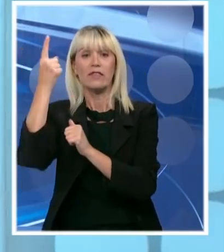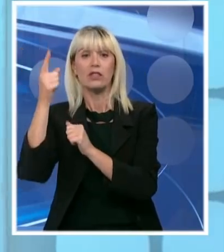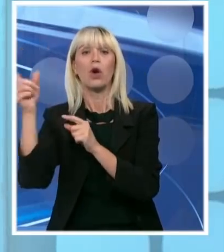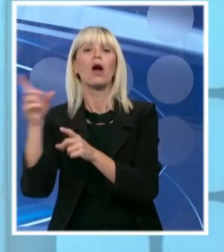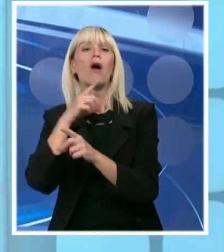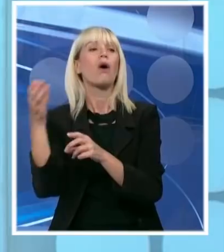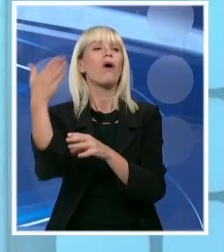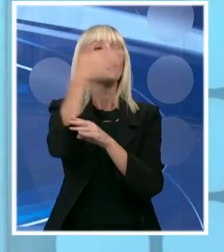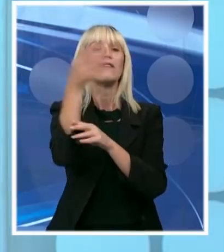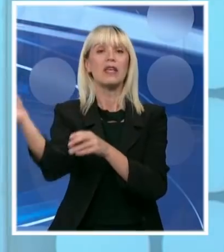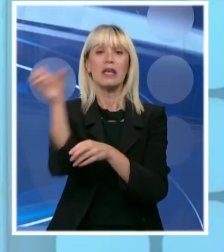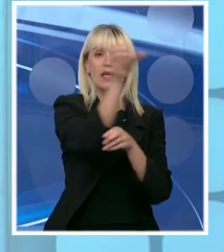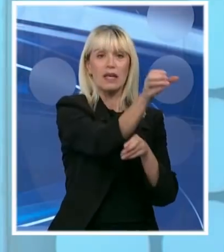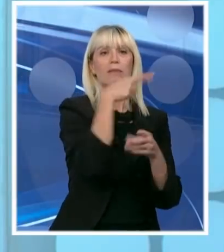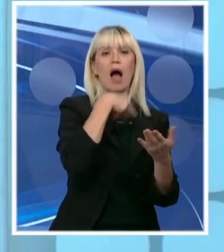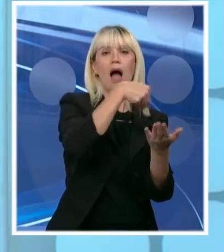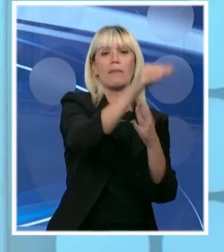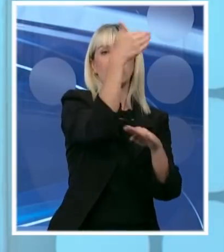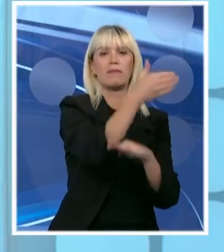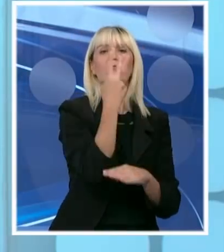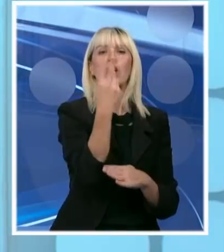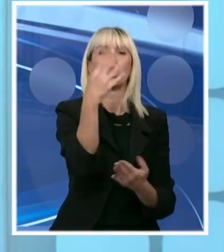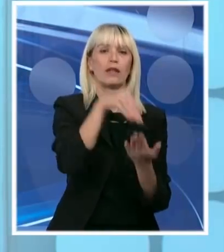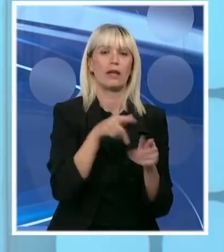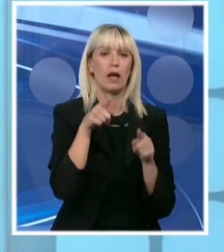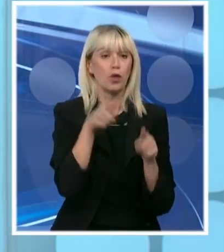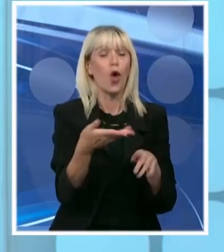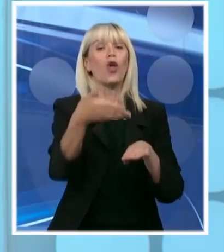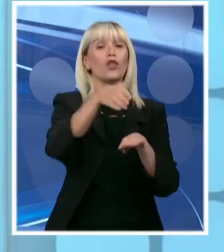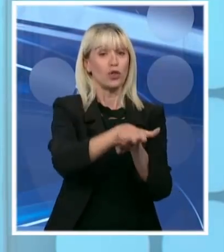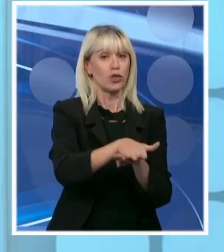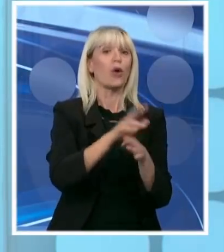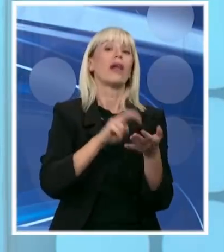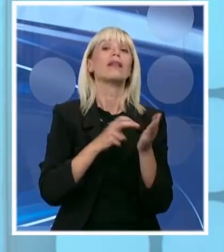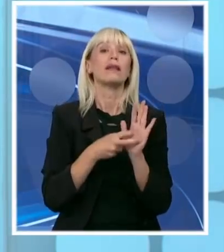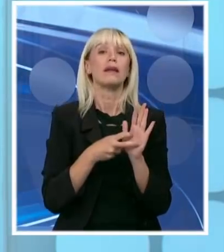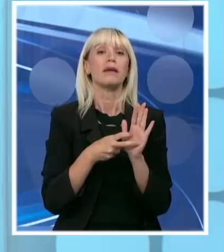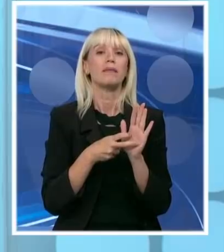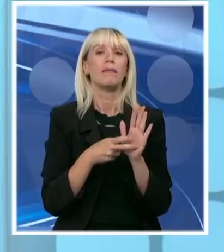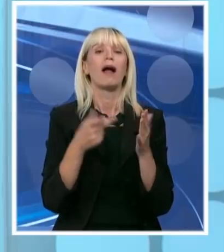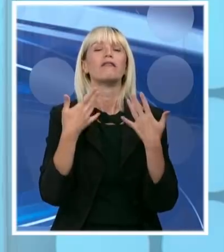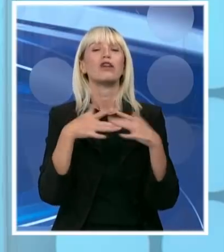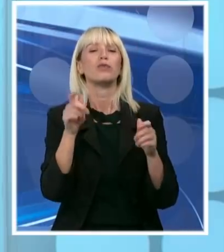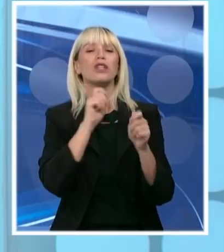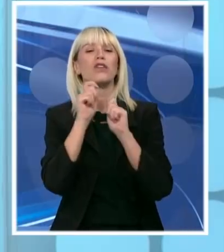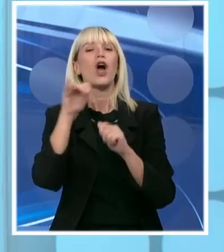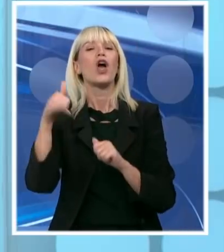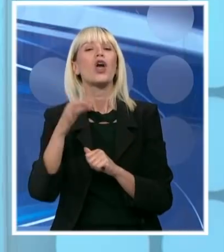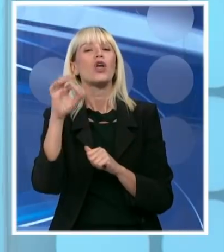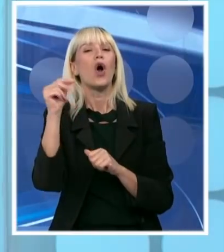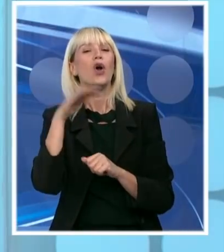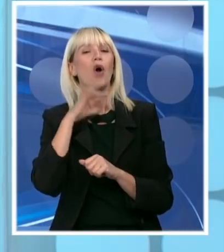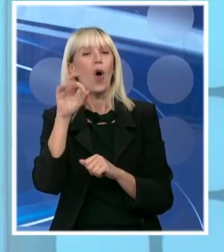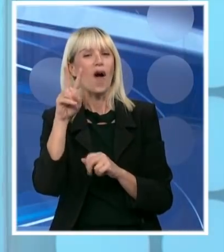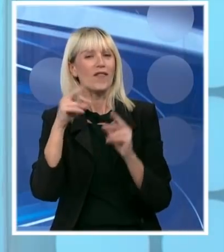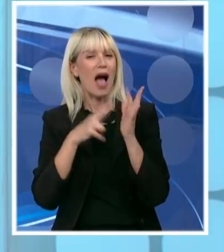država preuzima na sebe. To je dodatna mera. I razgovarali smo sa Jor Govankom, ona će izaći u nadadna